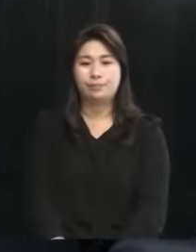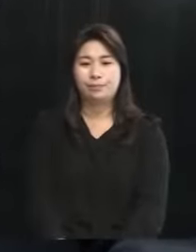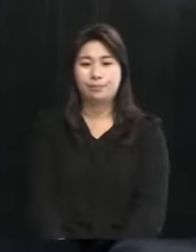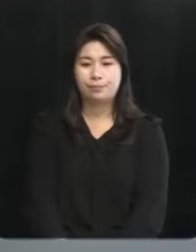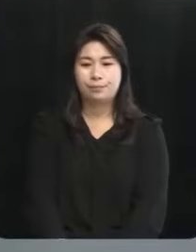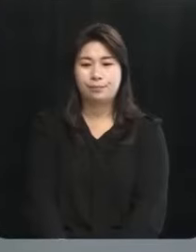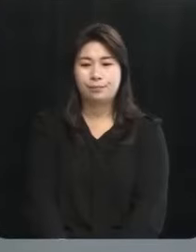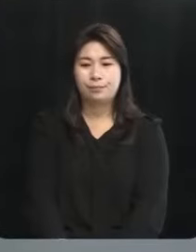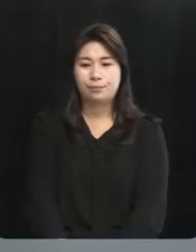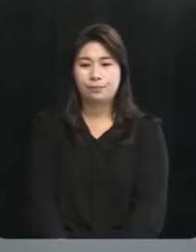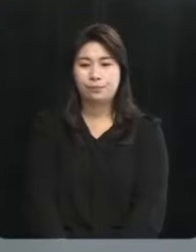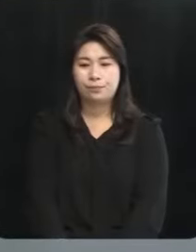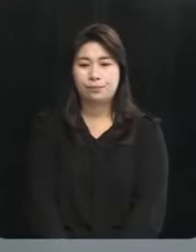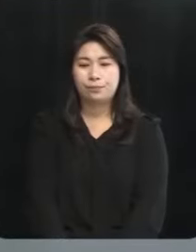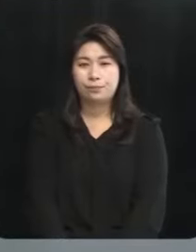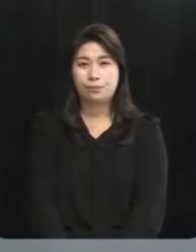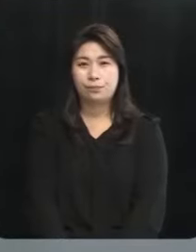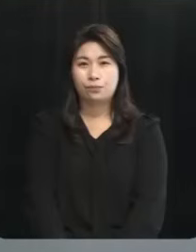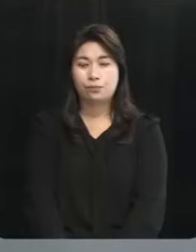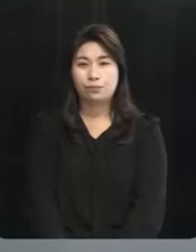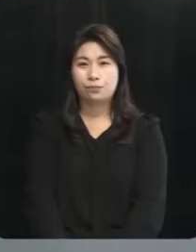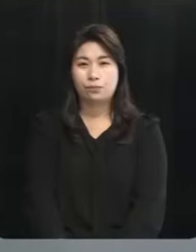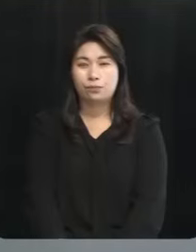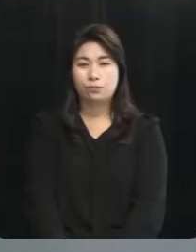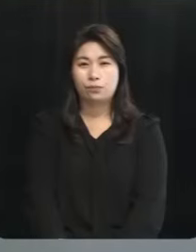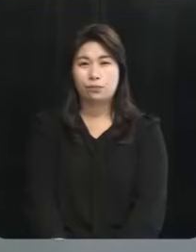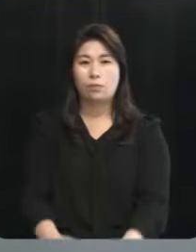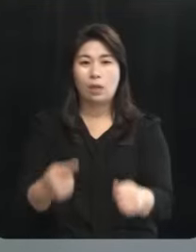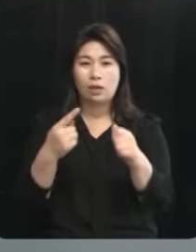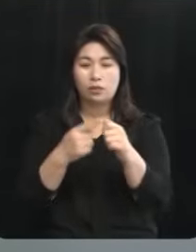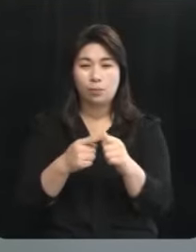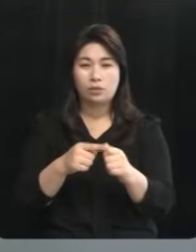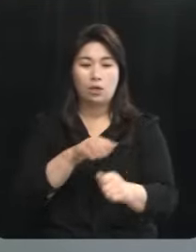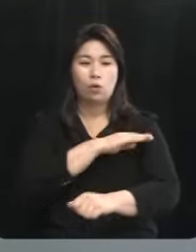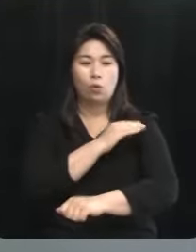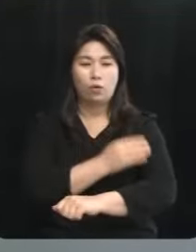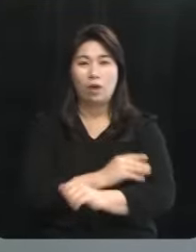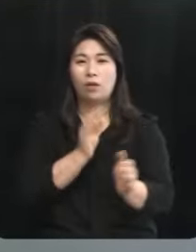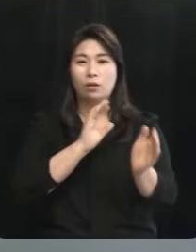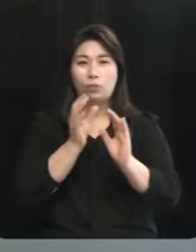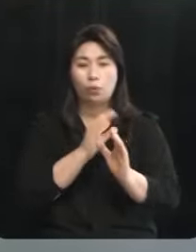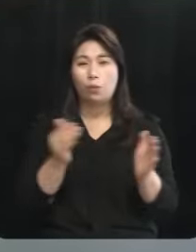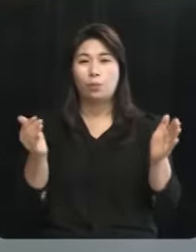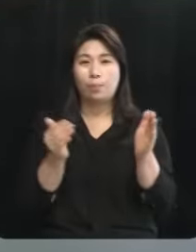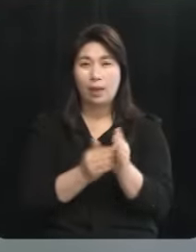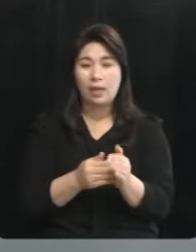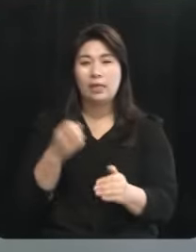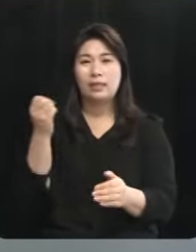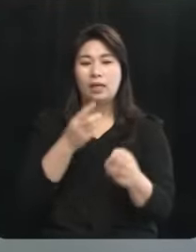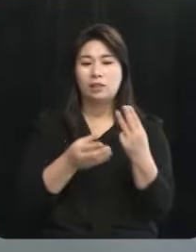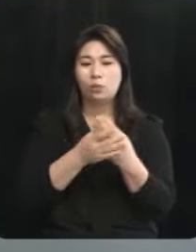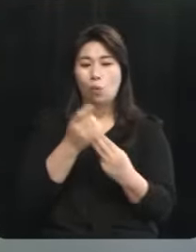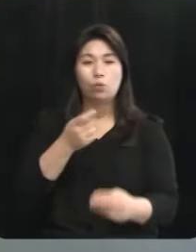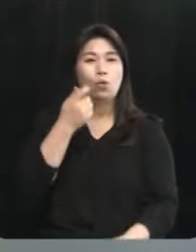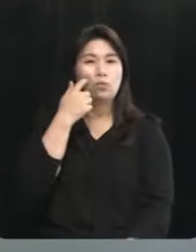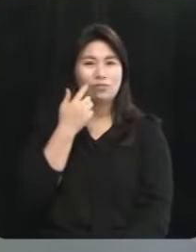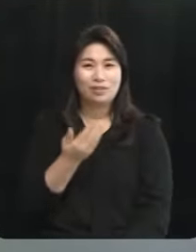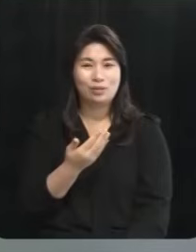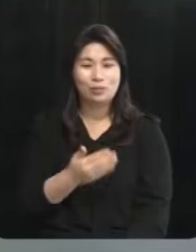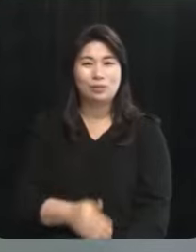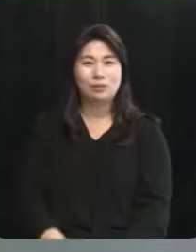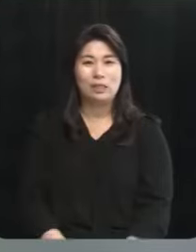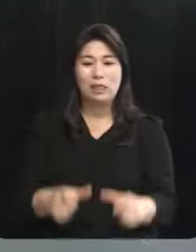네. 주도권 토론 첫 번째 함께 하셨습니다 다시 공통 질문으로 넘어가도록 하겠습니다